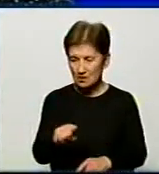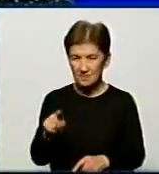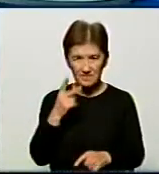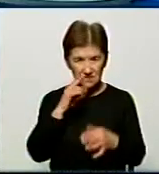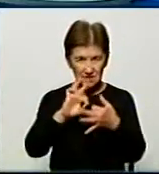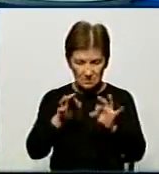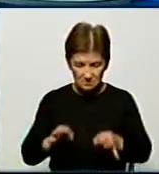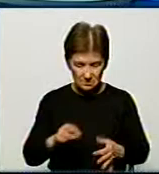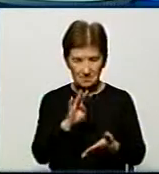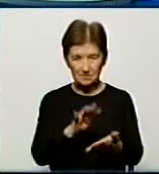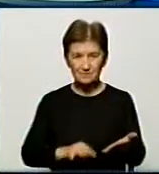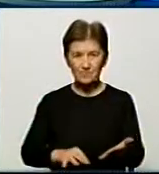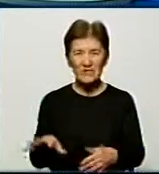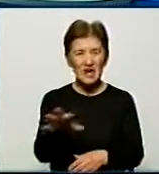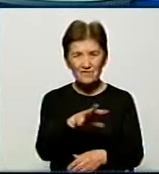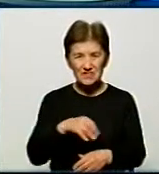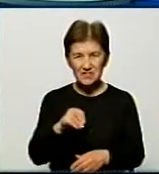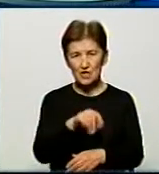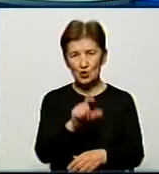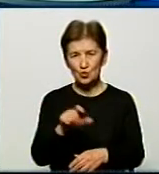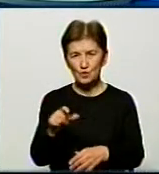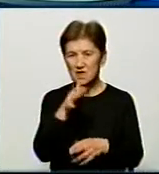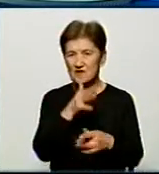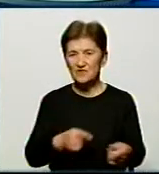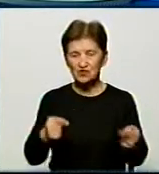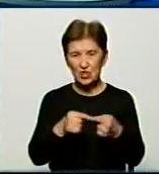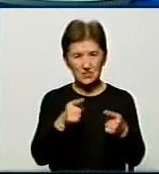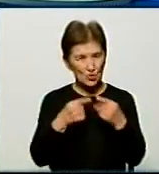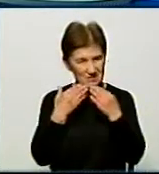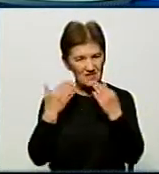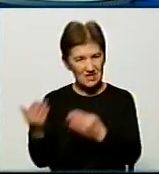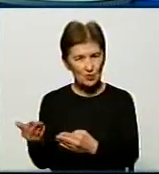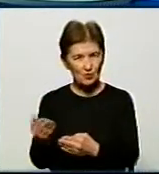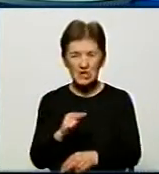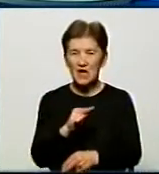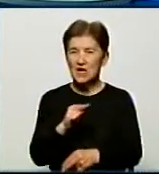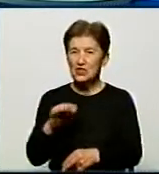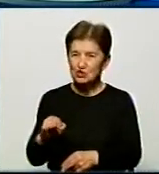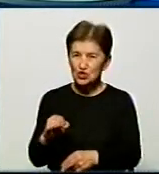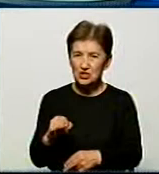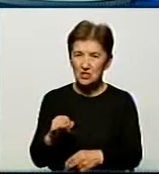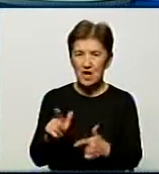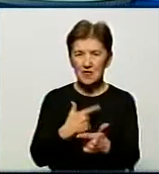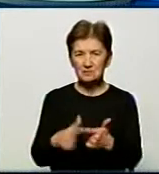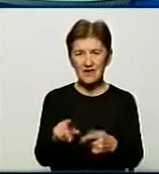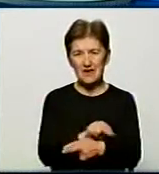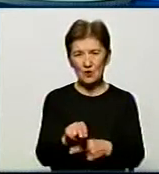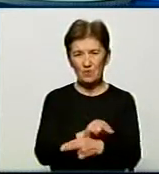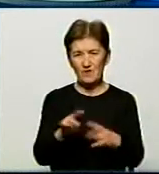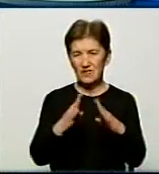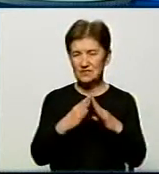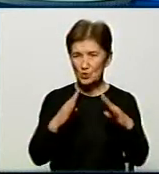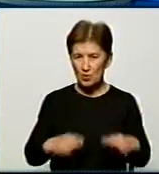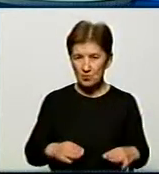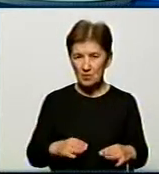розгляд. Всі сім людей вчасно звернулись за допомогою. Чи звернулись часно, але лікувались вдома із певних